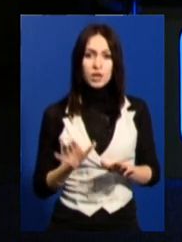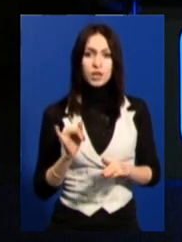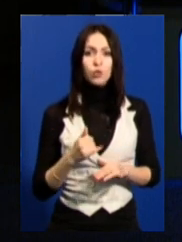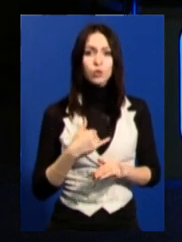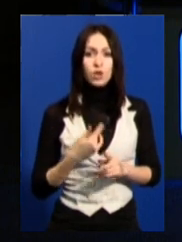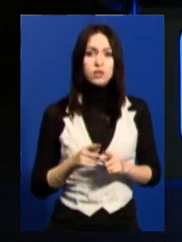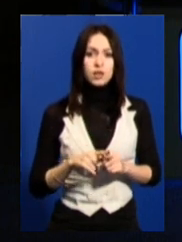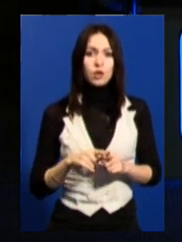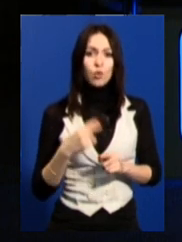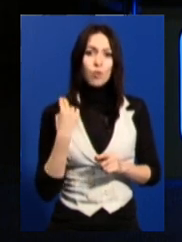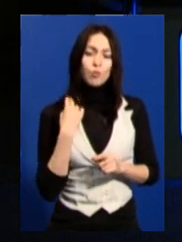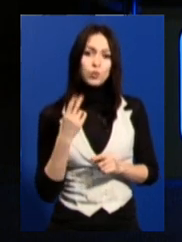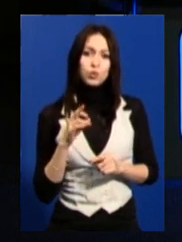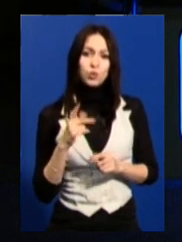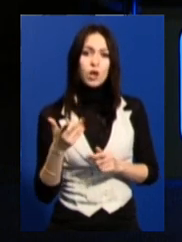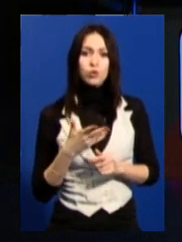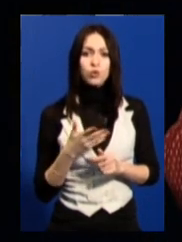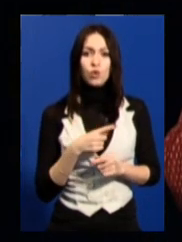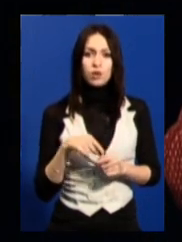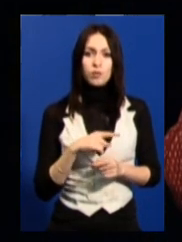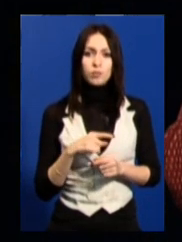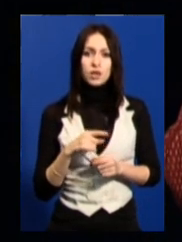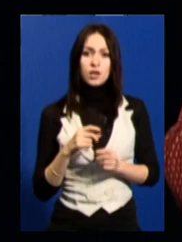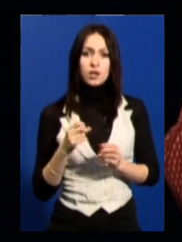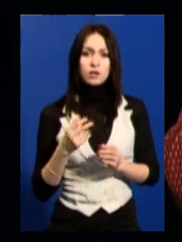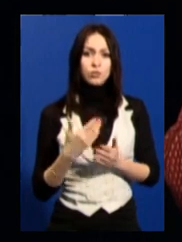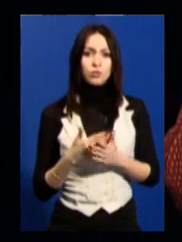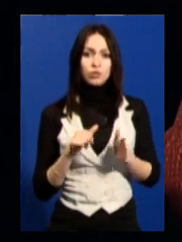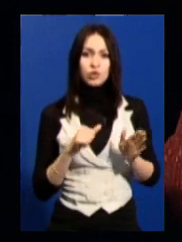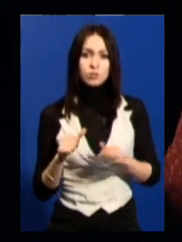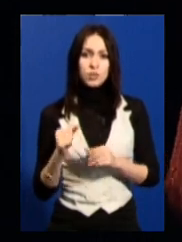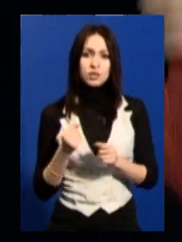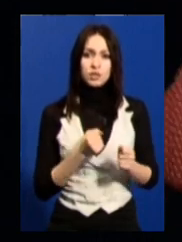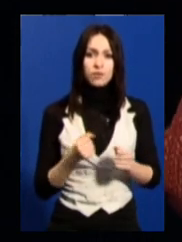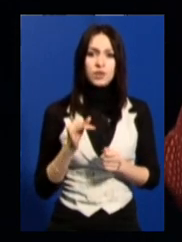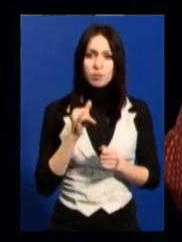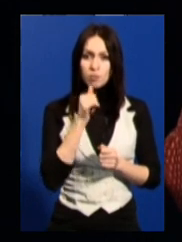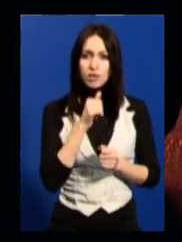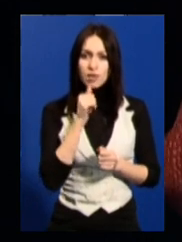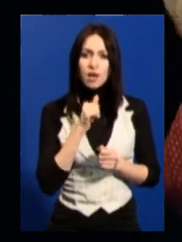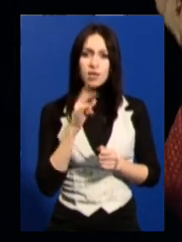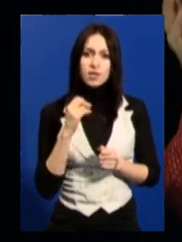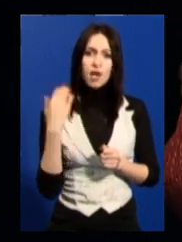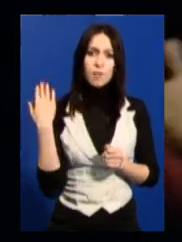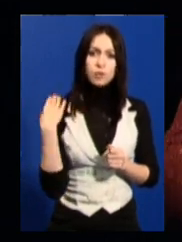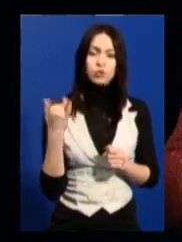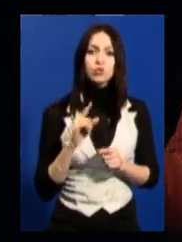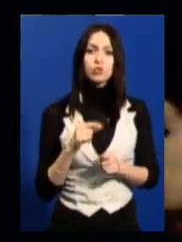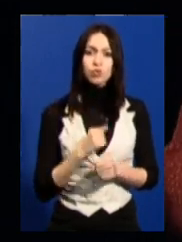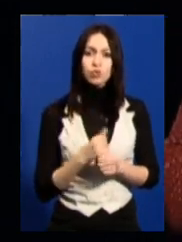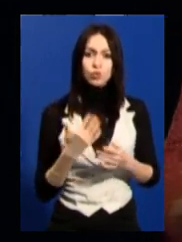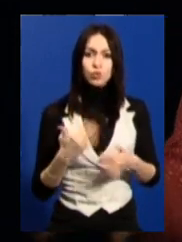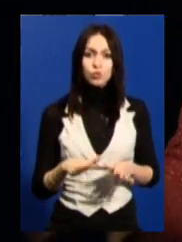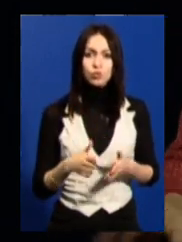нас це такий борг, який ми тягали півроку, і намагалися робити так на плече, і що робити? Вже